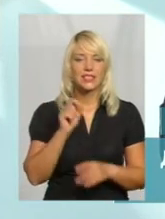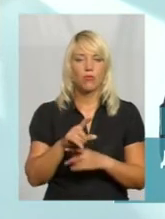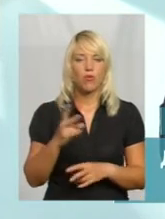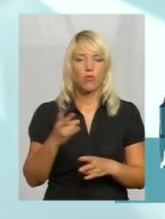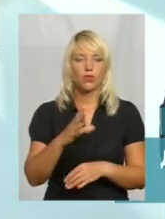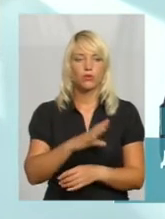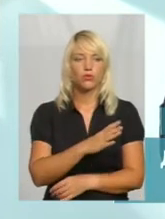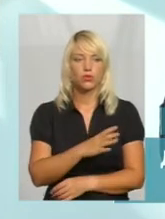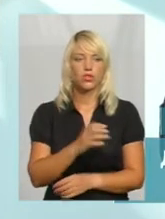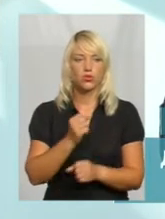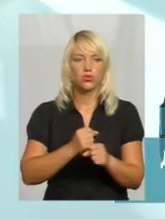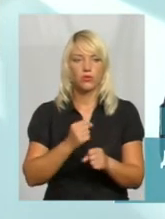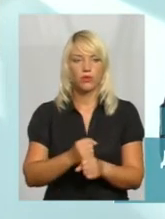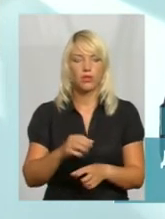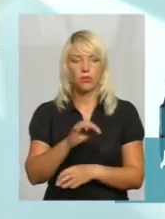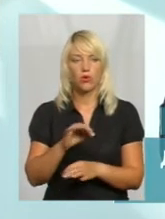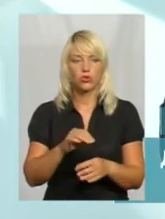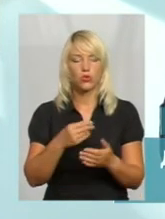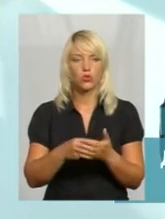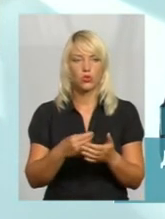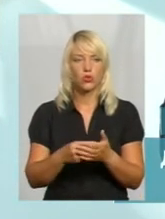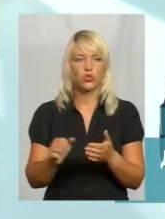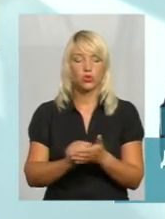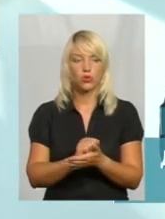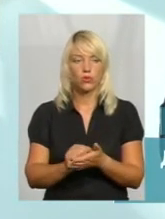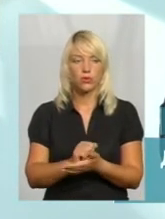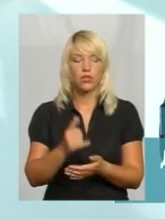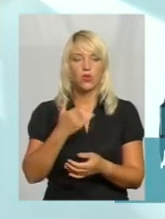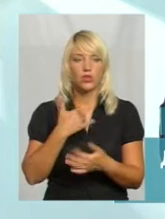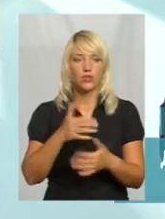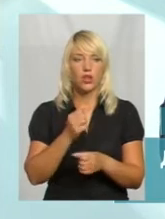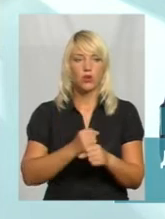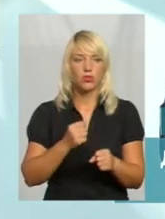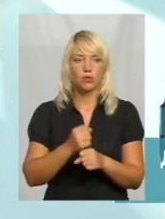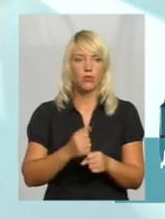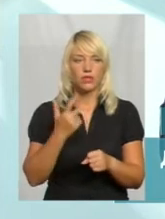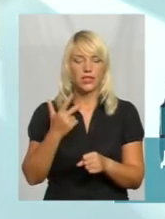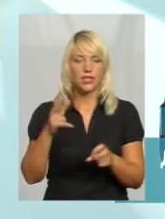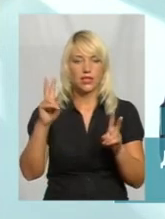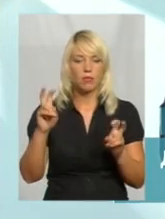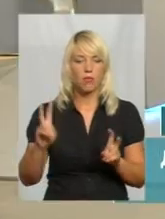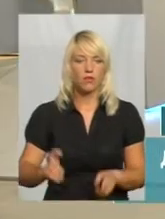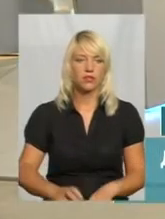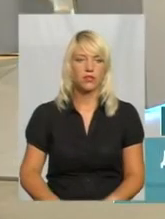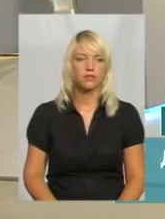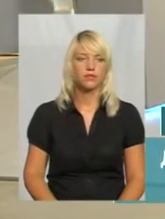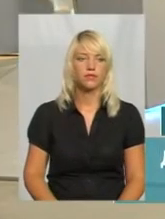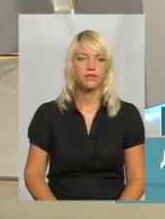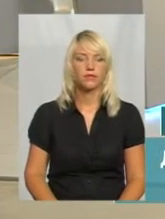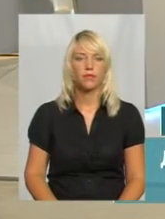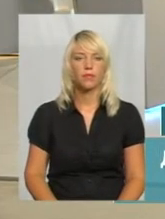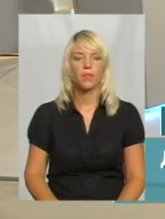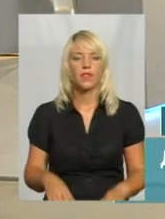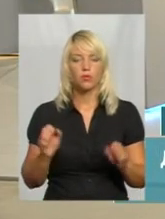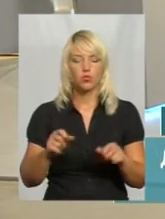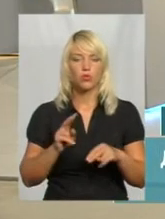розробити проєктно-кошторисну. вона вже розроблена. Три типові є. Можна будувати